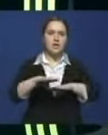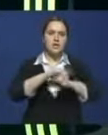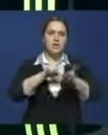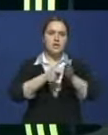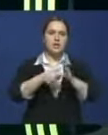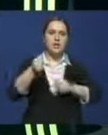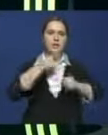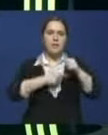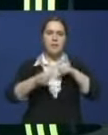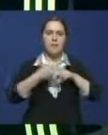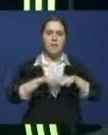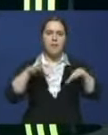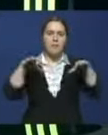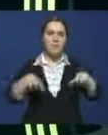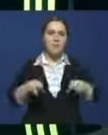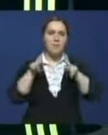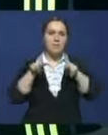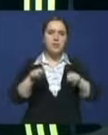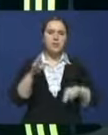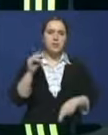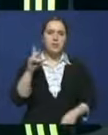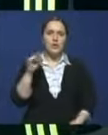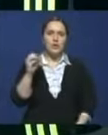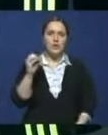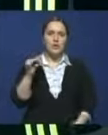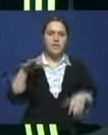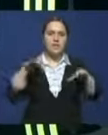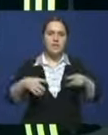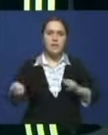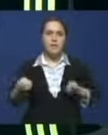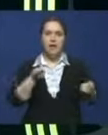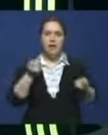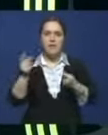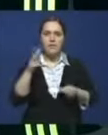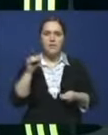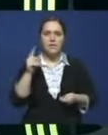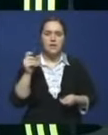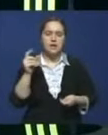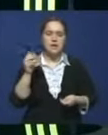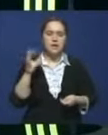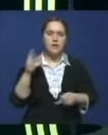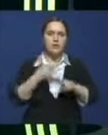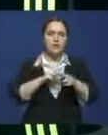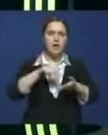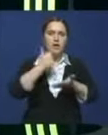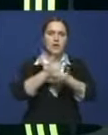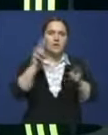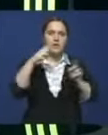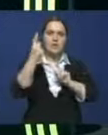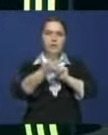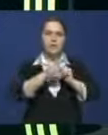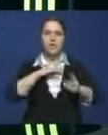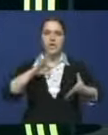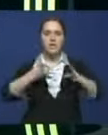предпринимателей, председателя президиума Тимура Кулебаева и председателя правления Аблая Мурзахметова. Главными темами встречи стали результаты